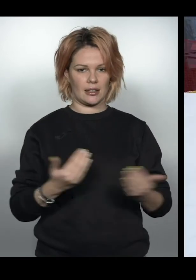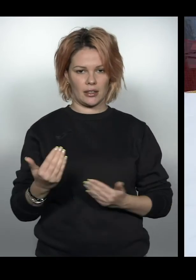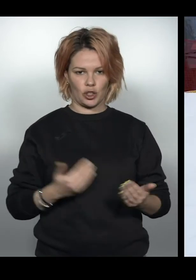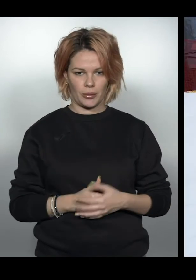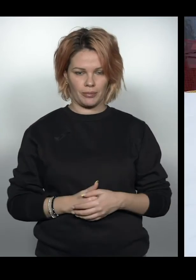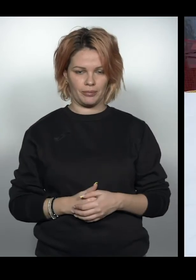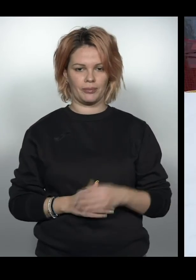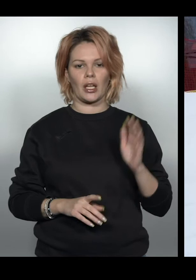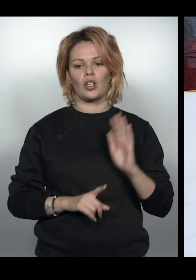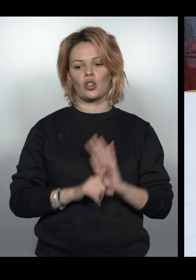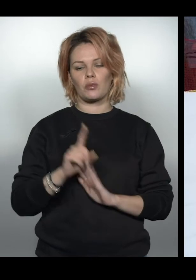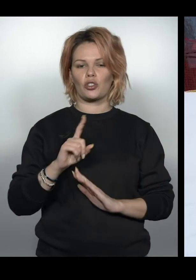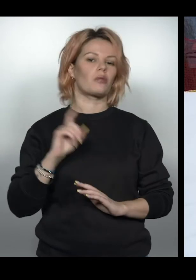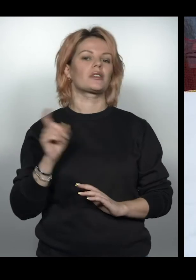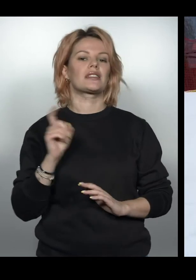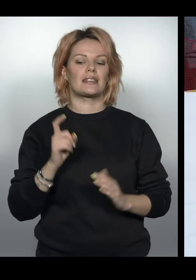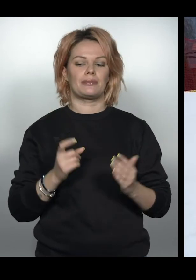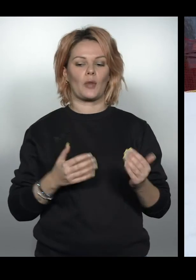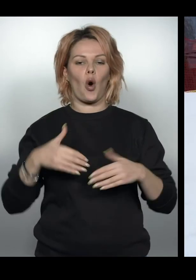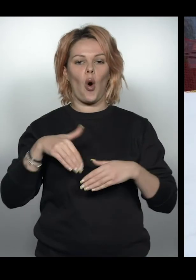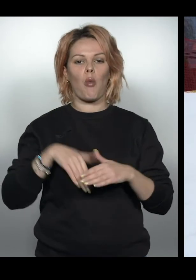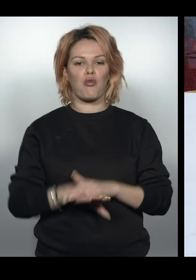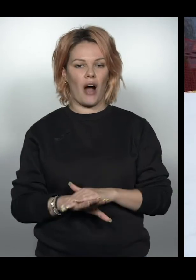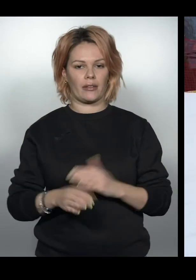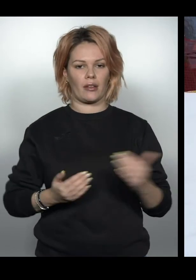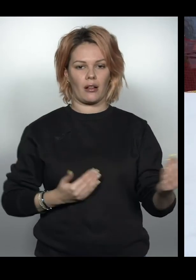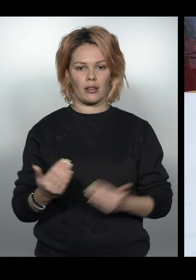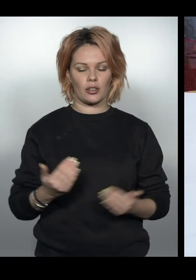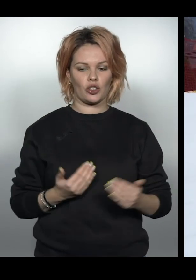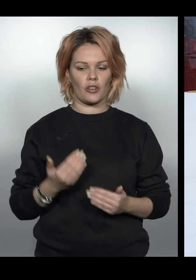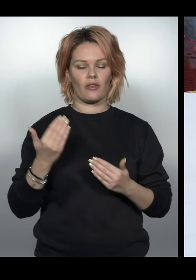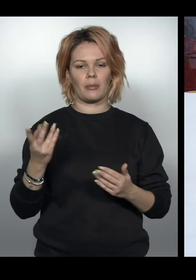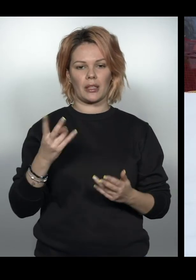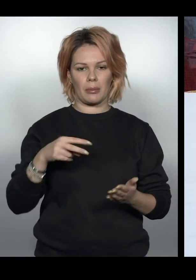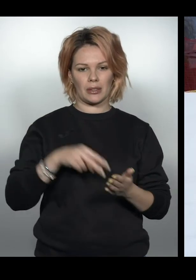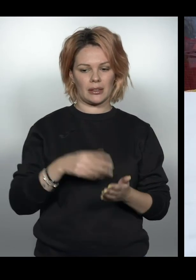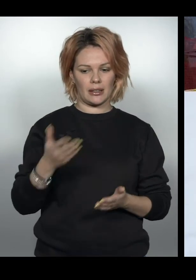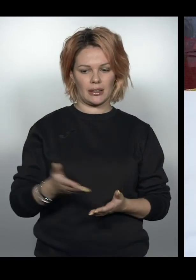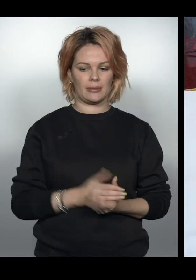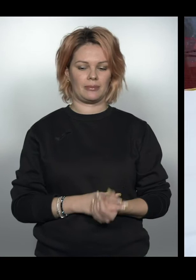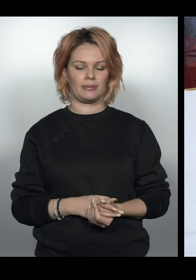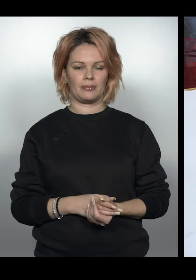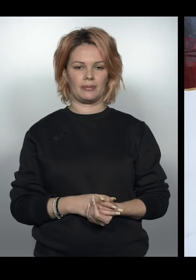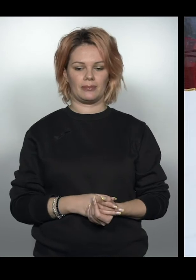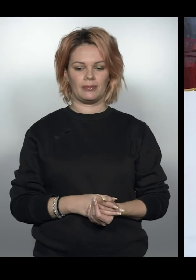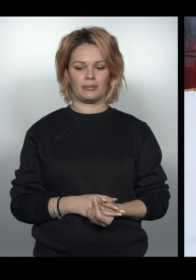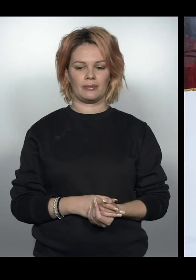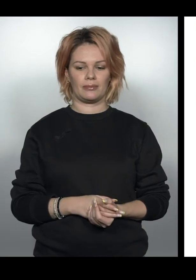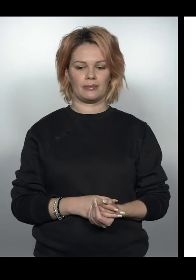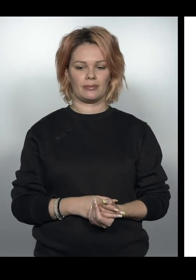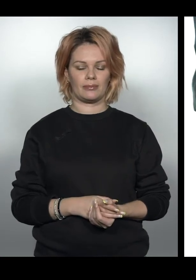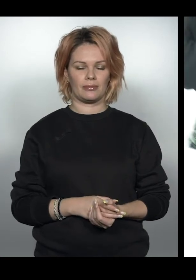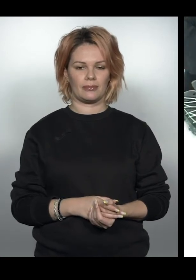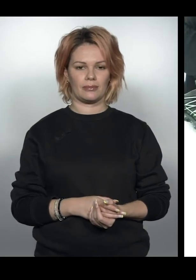лижі. Розпочнемо з обування лиж. Приступимо. Вам треба стати отак от, двома ногами сюди.